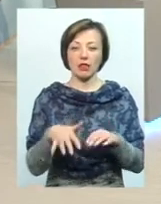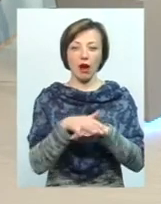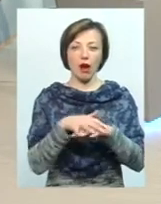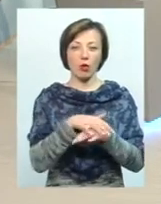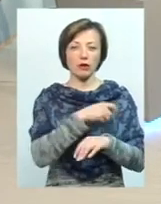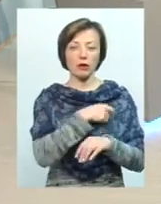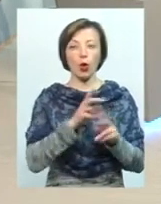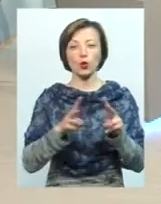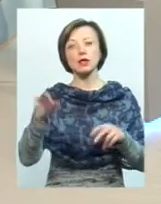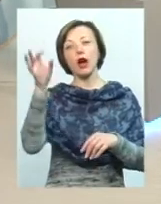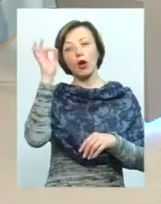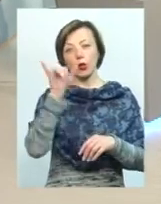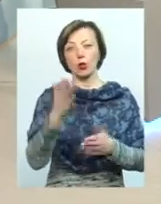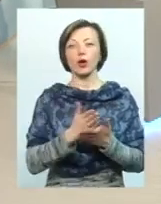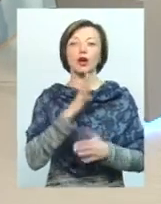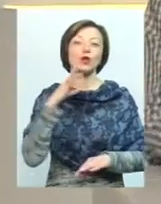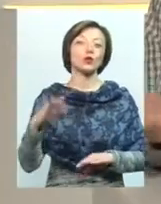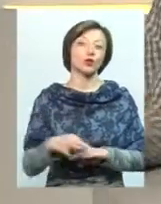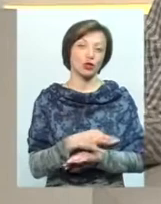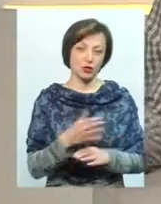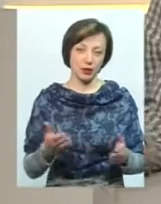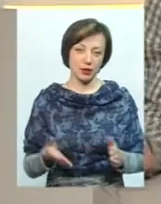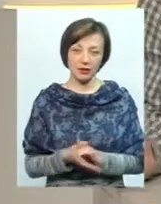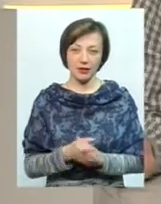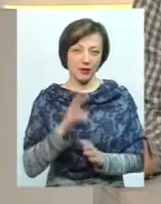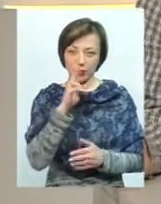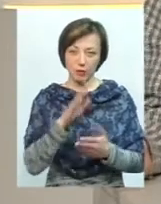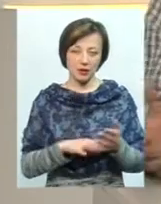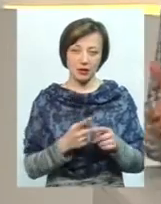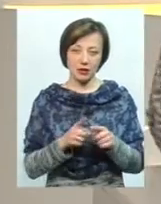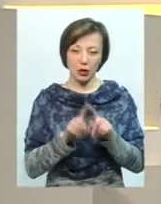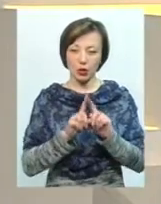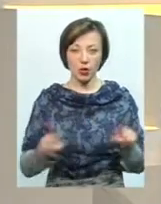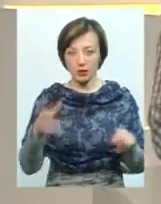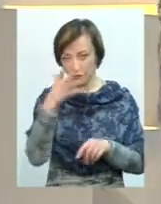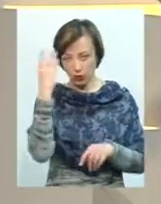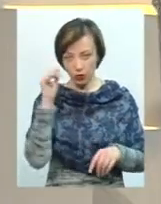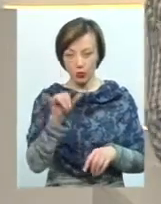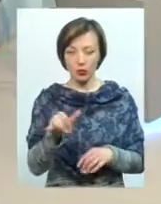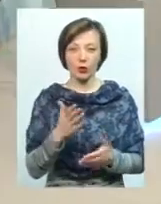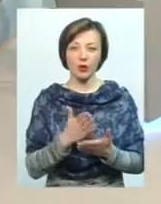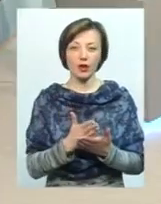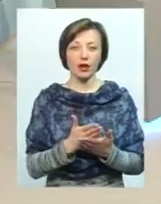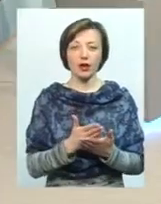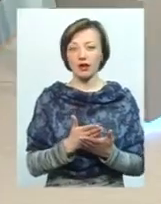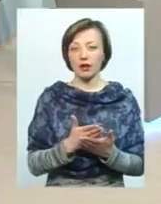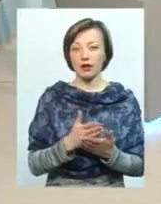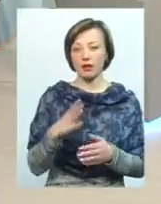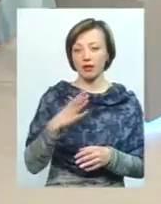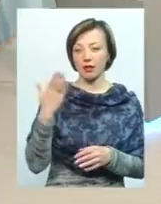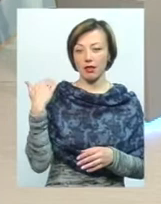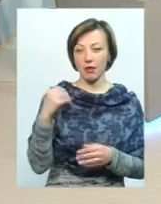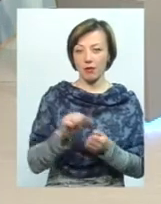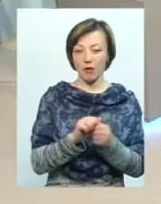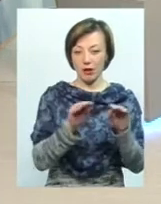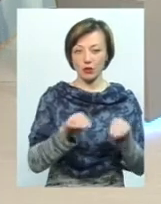депутатів, коли хтось згадав, що в нього є дружина. Це, ну, вибачте, це взагалі нонсенс, так? Забути, що в нього є... Поперові її не було, в Девелектронній вже з